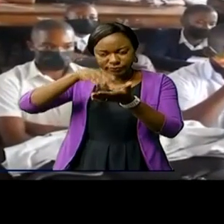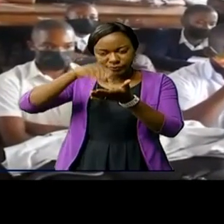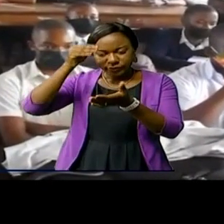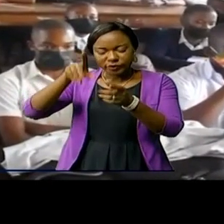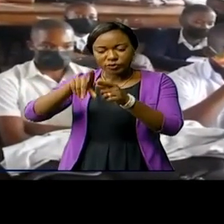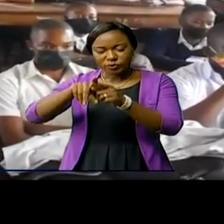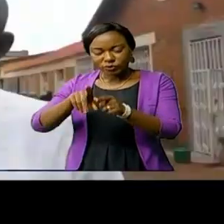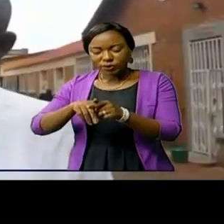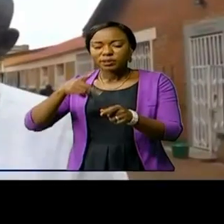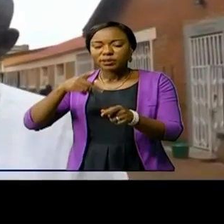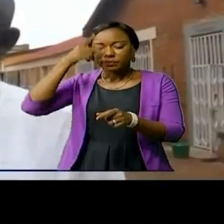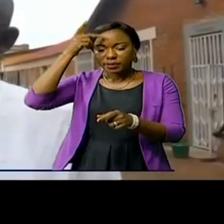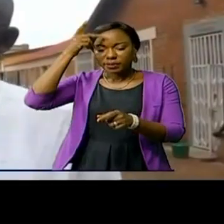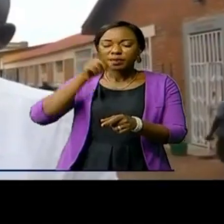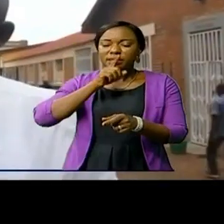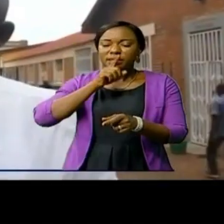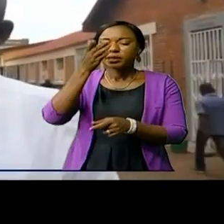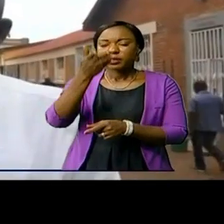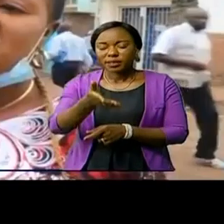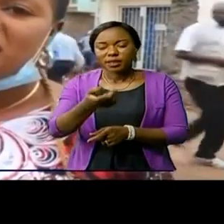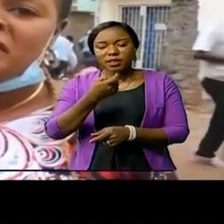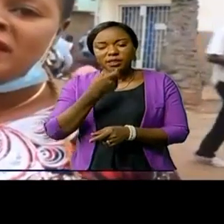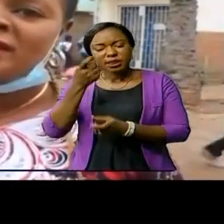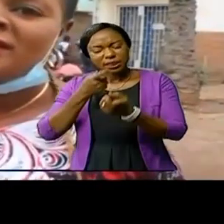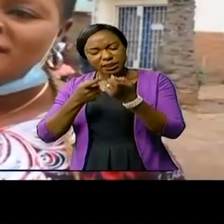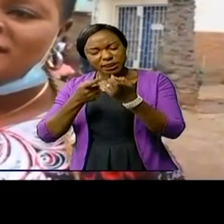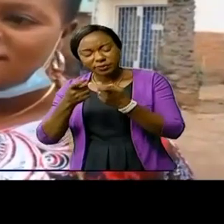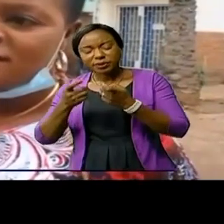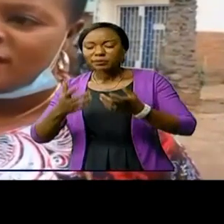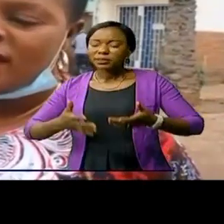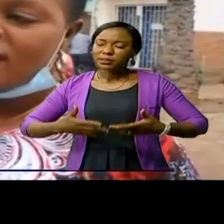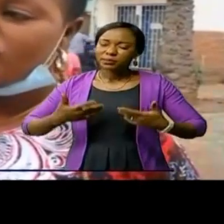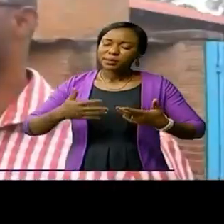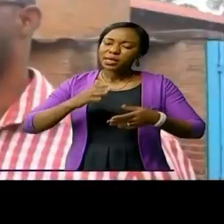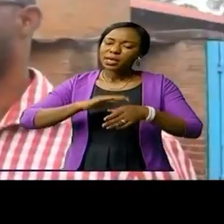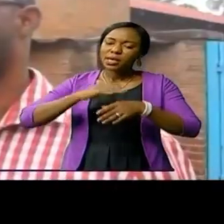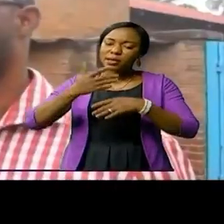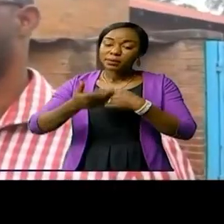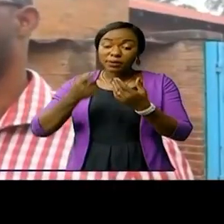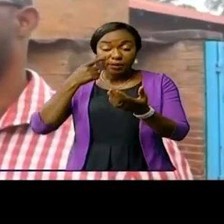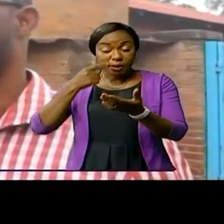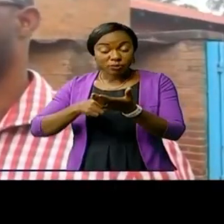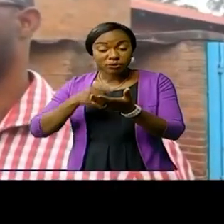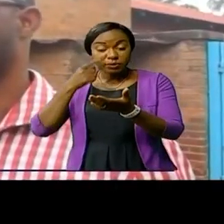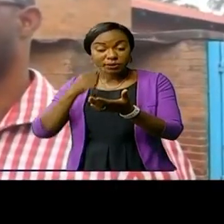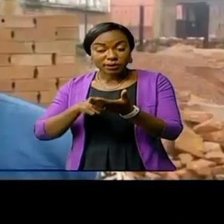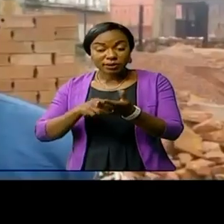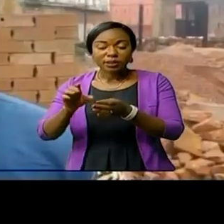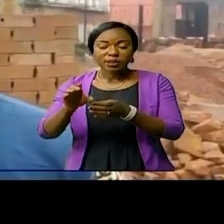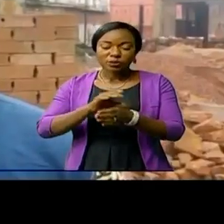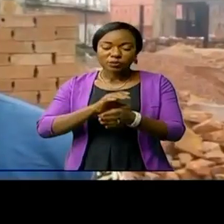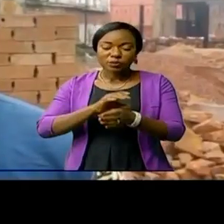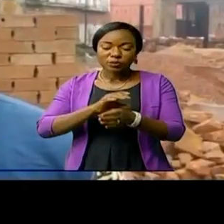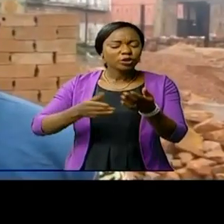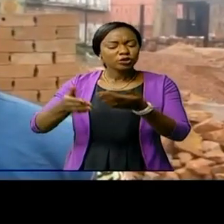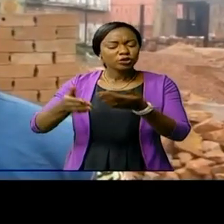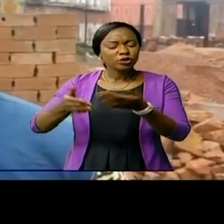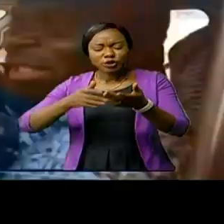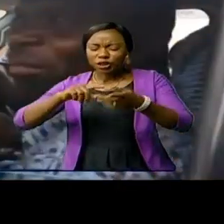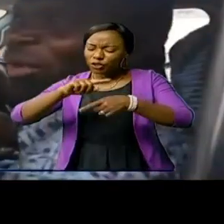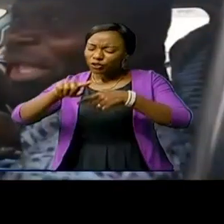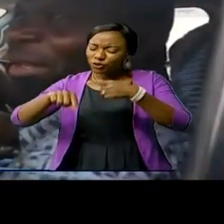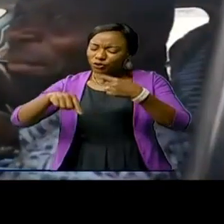trouvés sur place n'ont pas manqué d'exprimer leur joie après avoir constaté que les cours ont bel et bien commencé